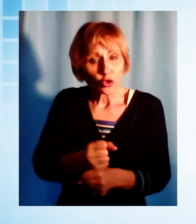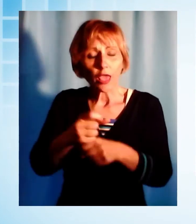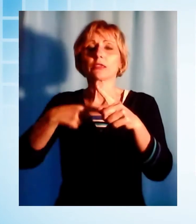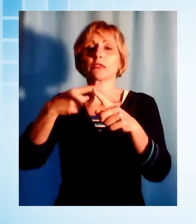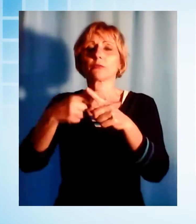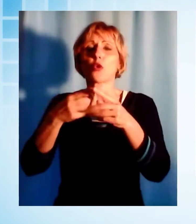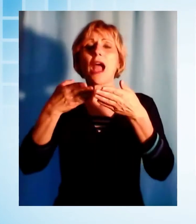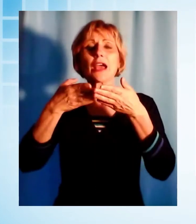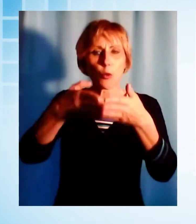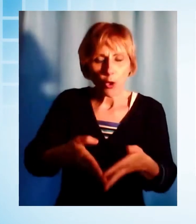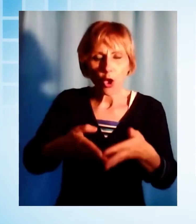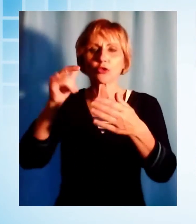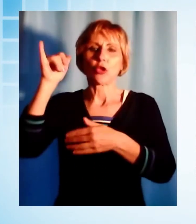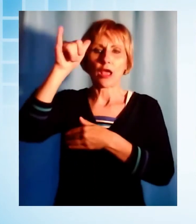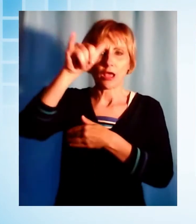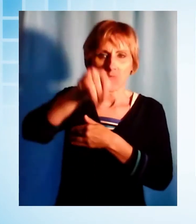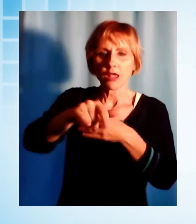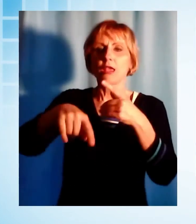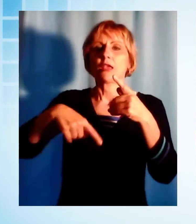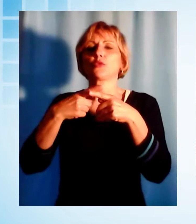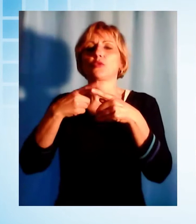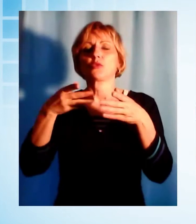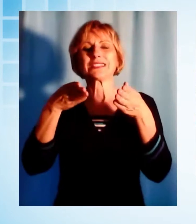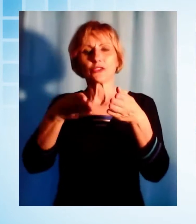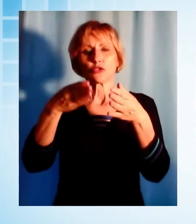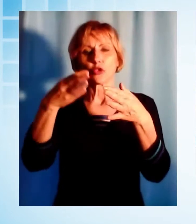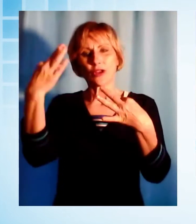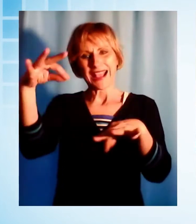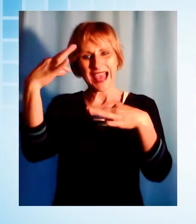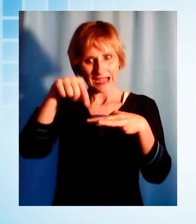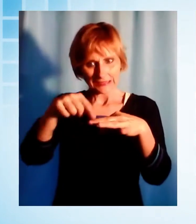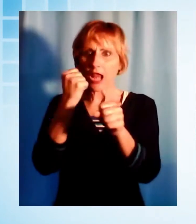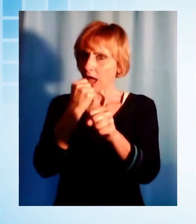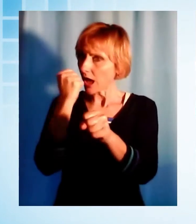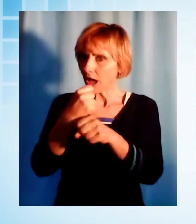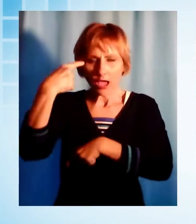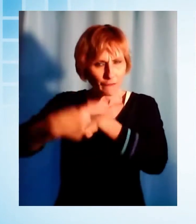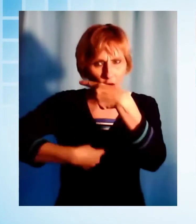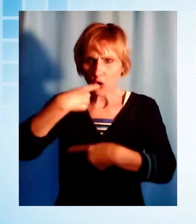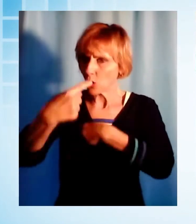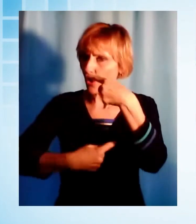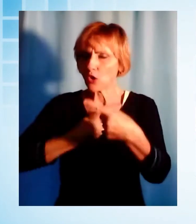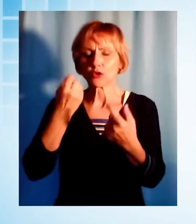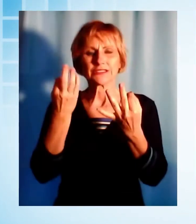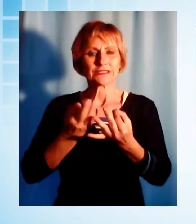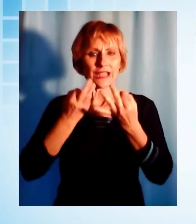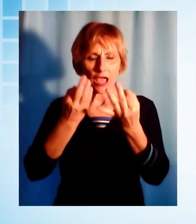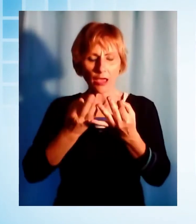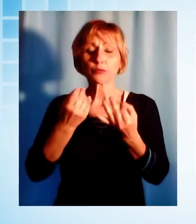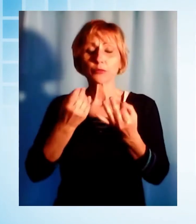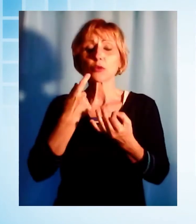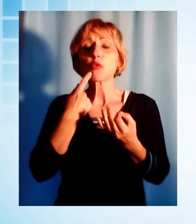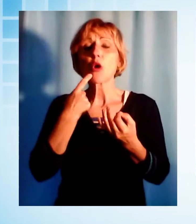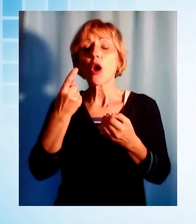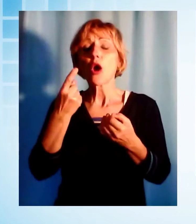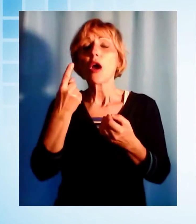infine del distretto cartario, in quanto distretto che ha sempre lavorato e che può essere dunque un caso pilota di valutazione per i